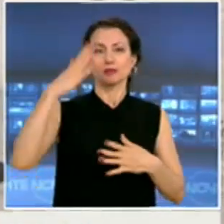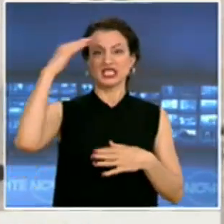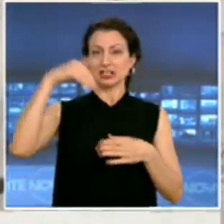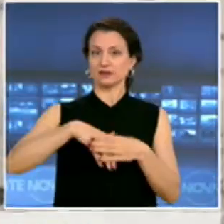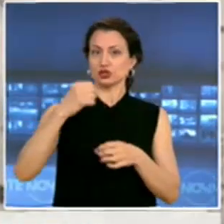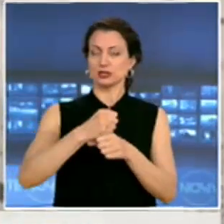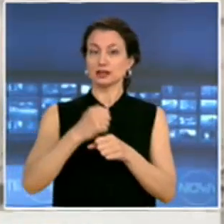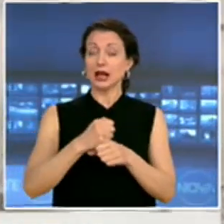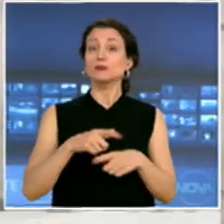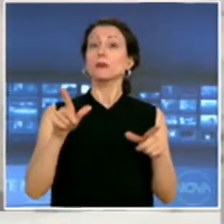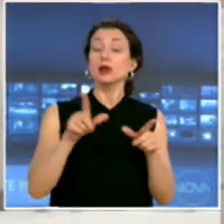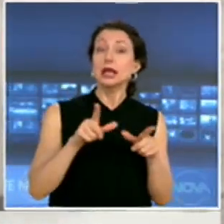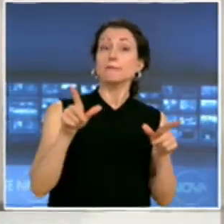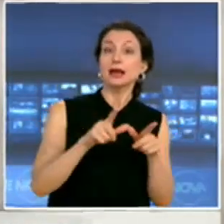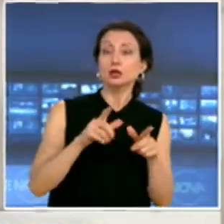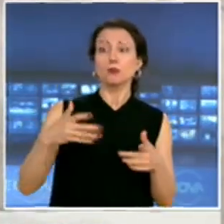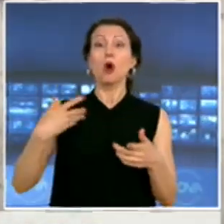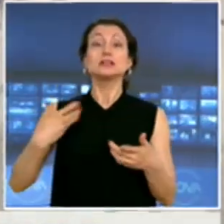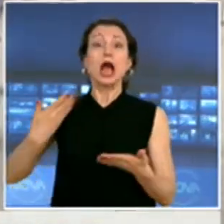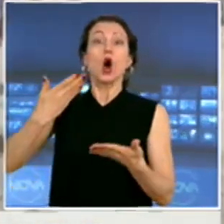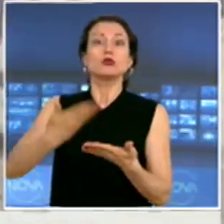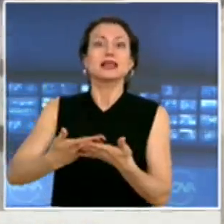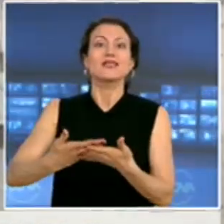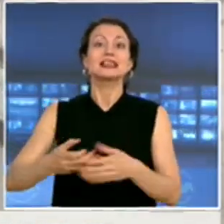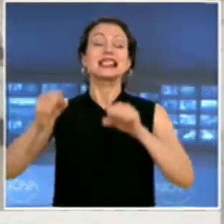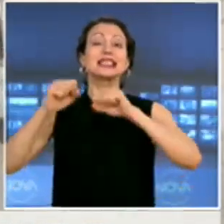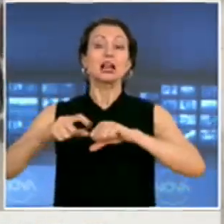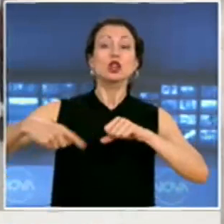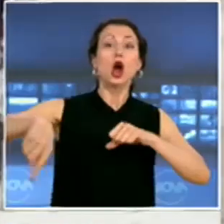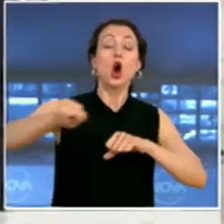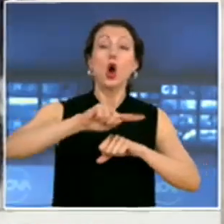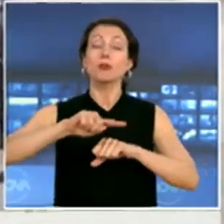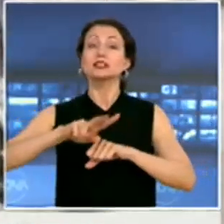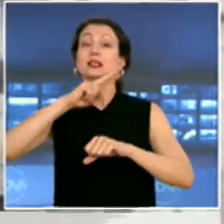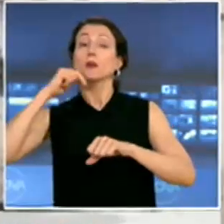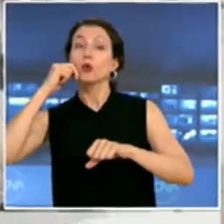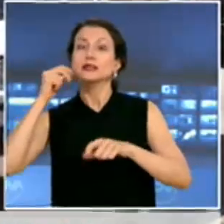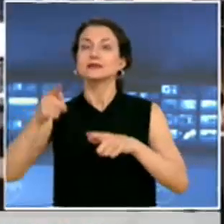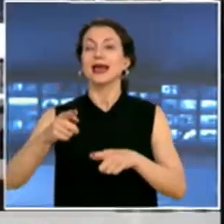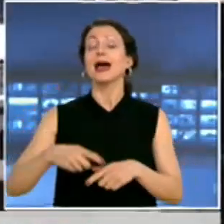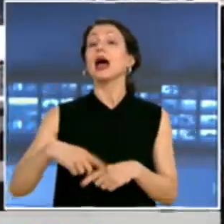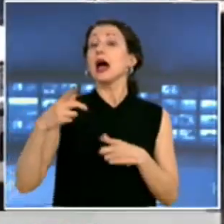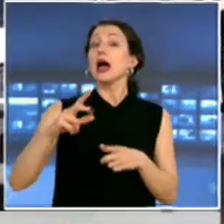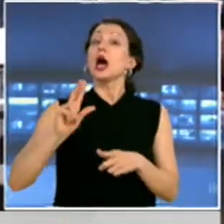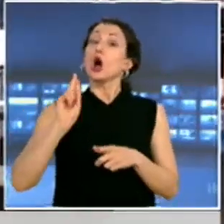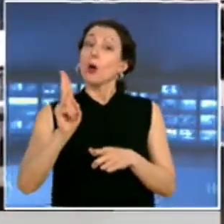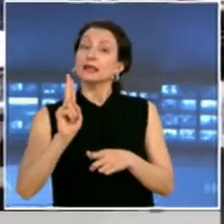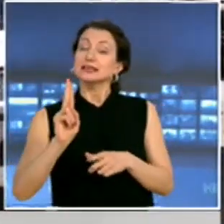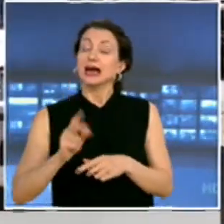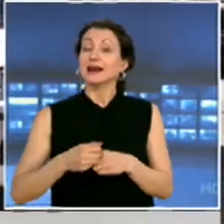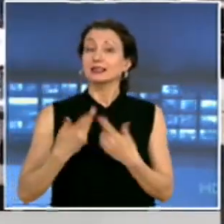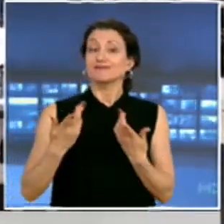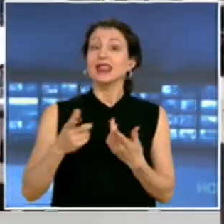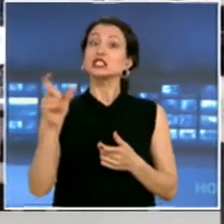поиска оставката на директора на областната дирекция на бургавската полиция комисар Радослав Сотиров. Поемам отговорност за всичко